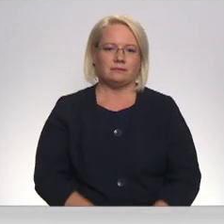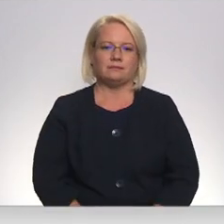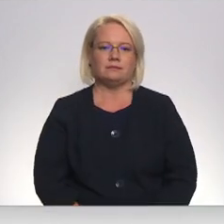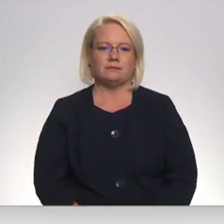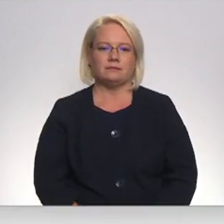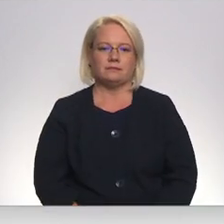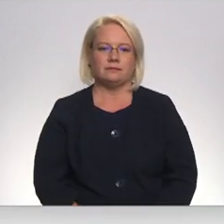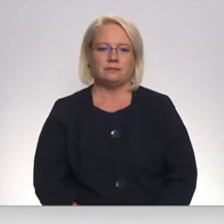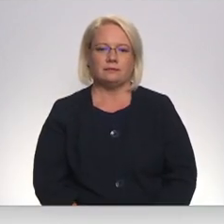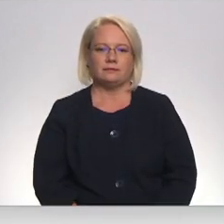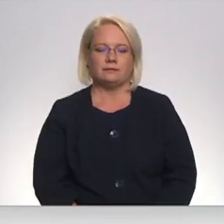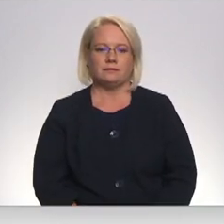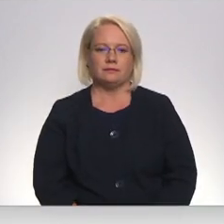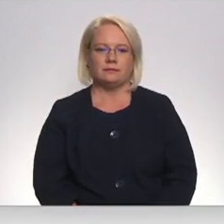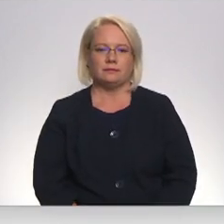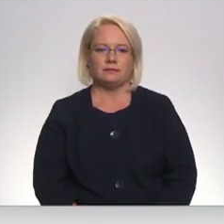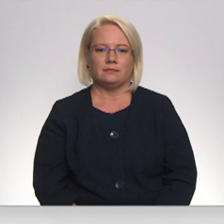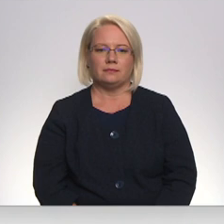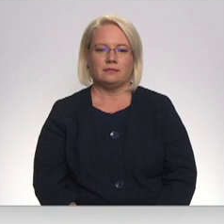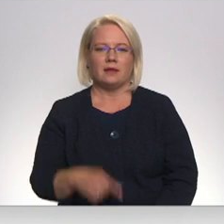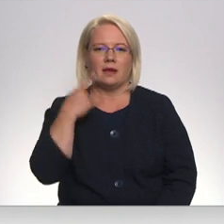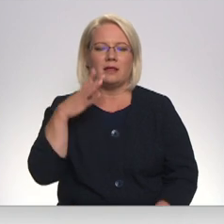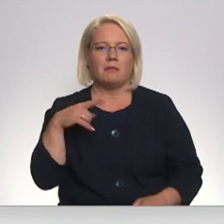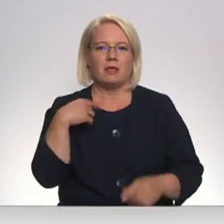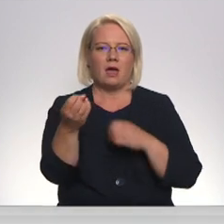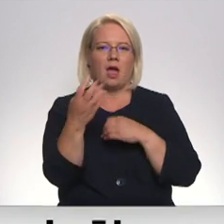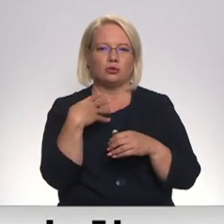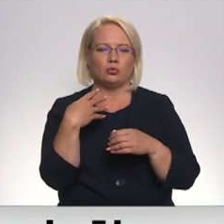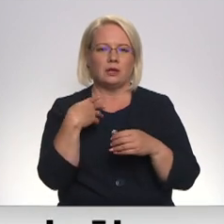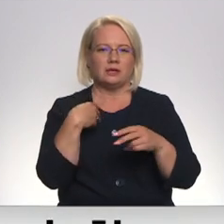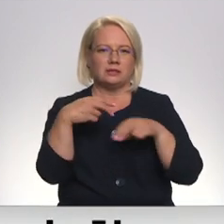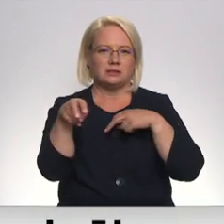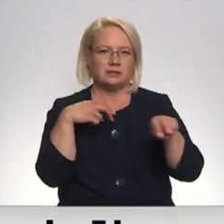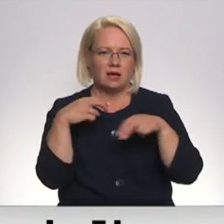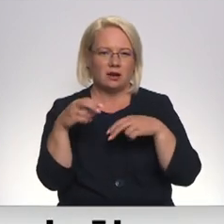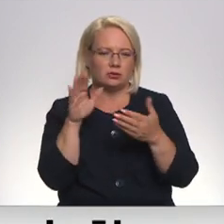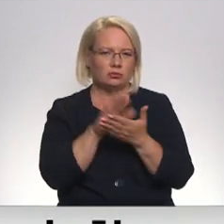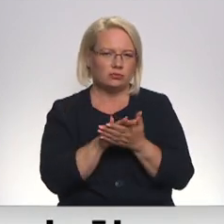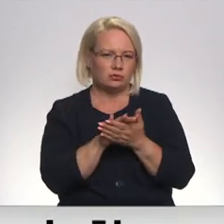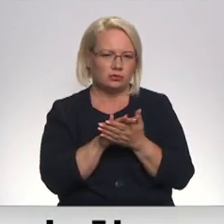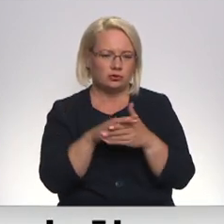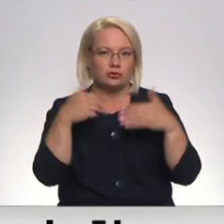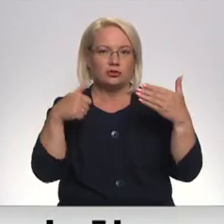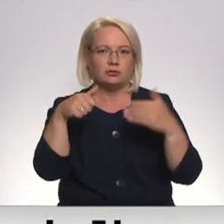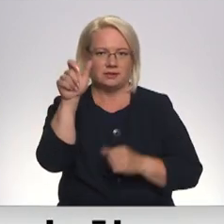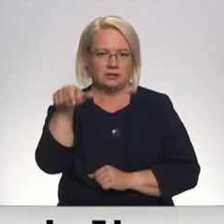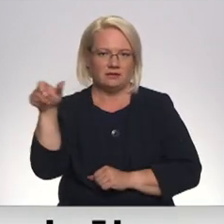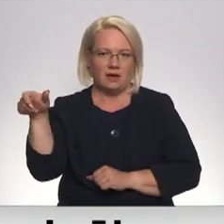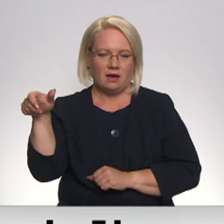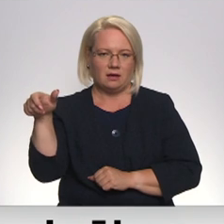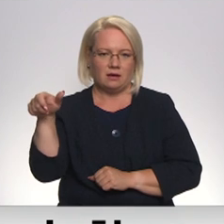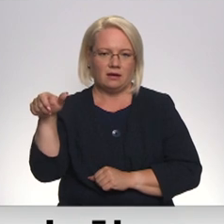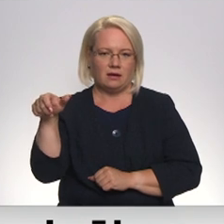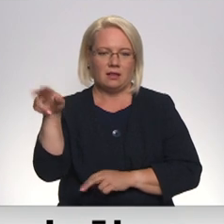mani detekcijas man atsūtīs saraksts uz sejuši cilvēkiem, kas